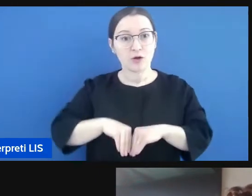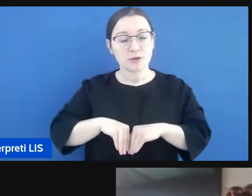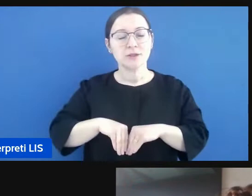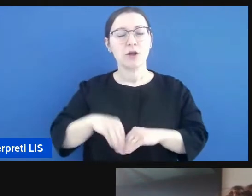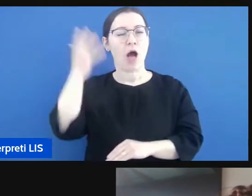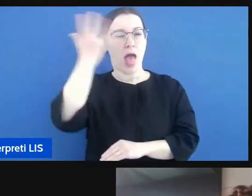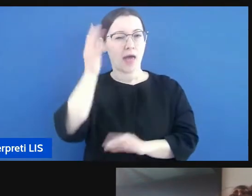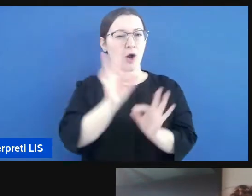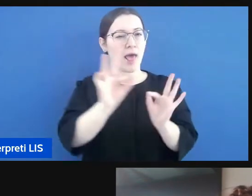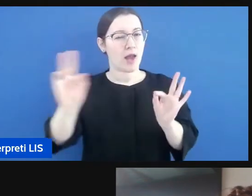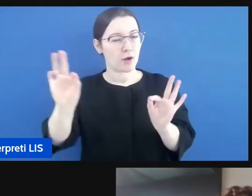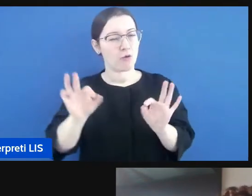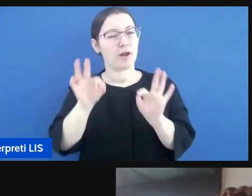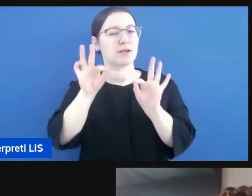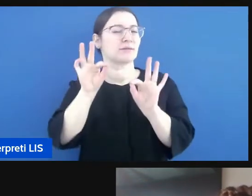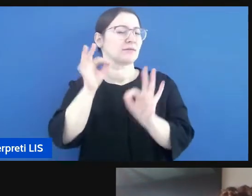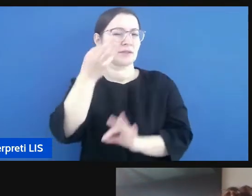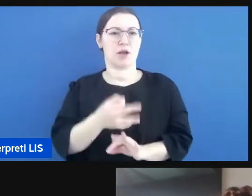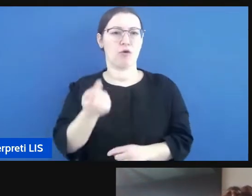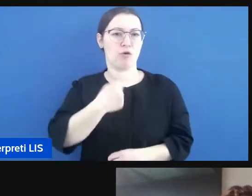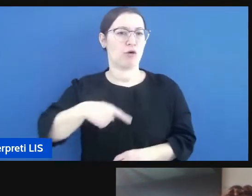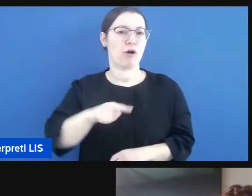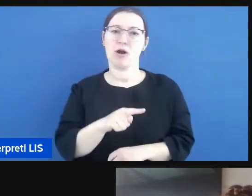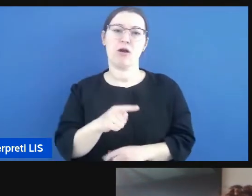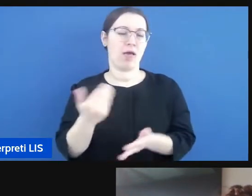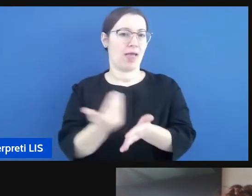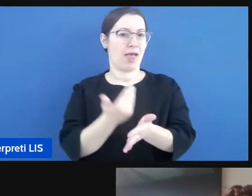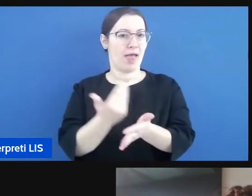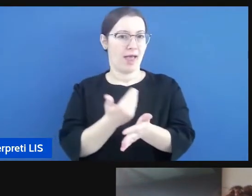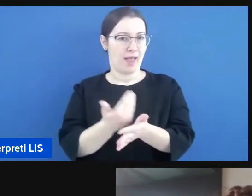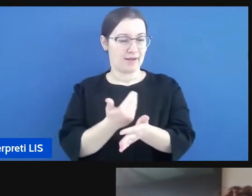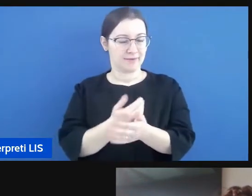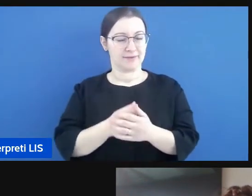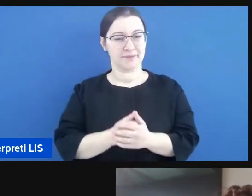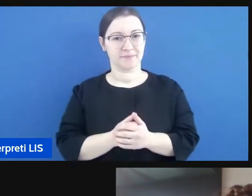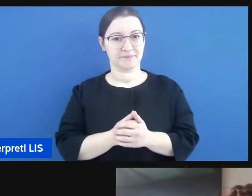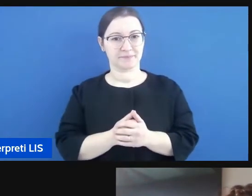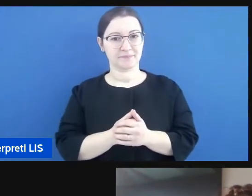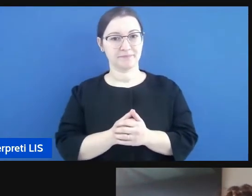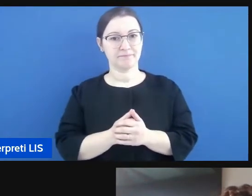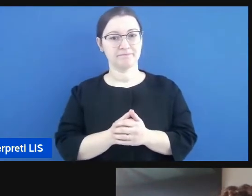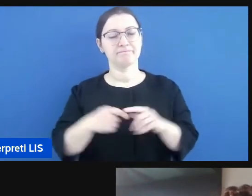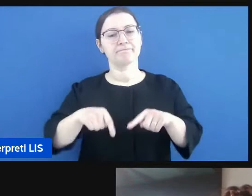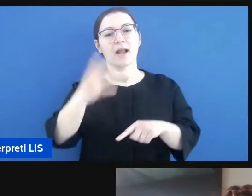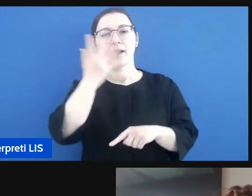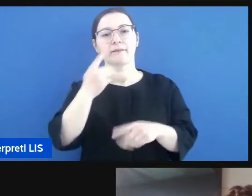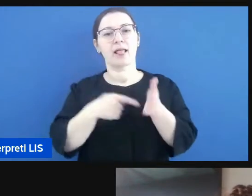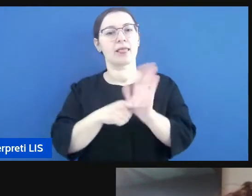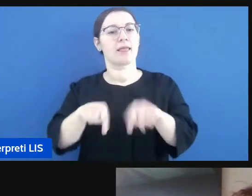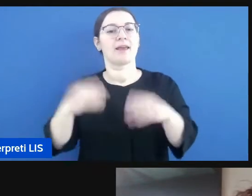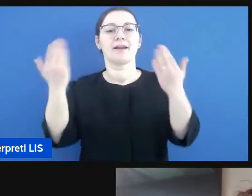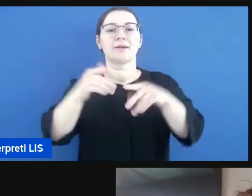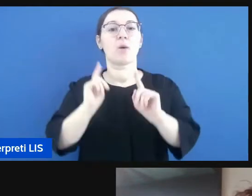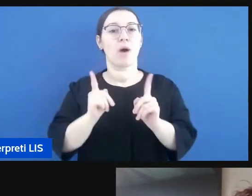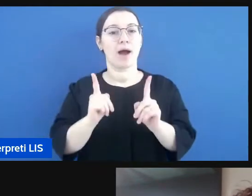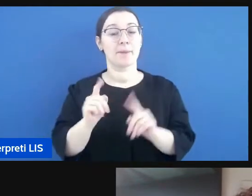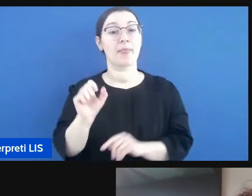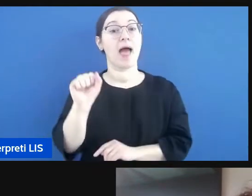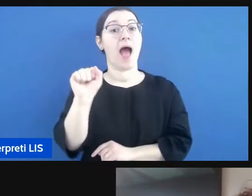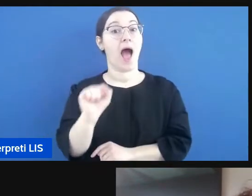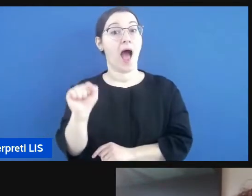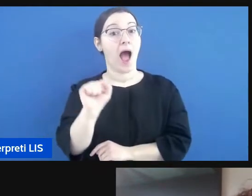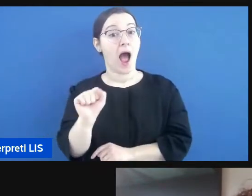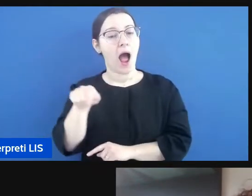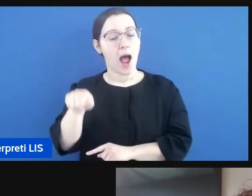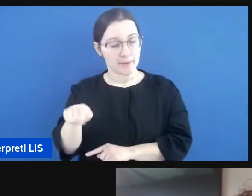seconda cosa che vorrei dire stasera è Abram ha oltre appunto una diagnosi